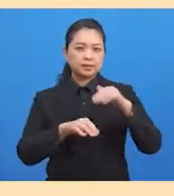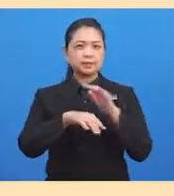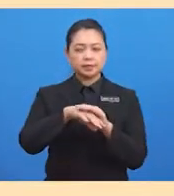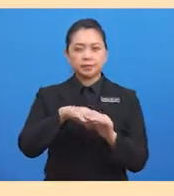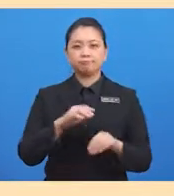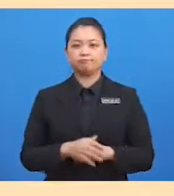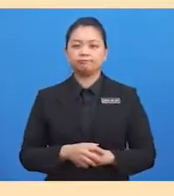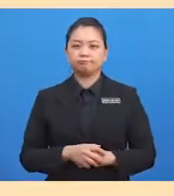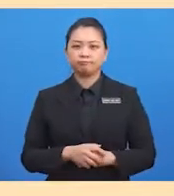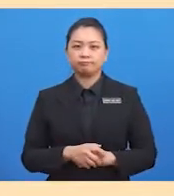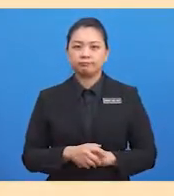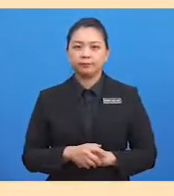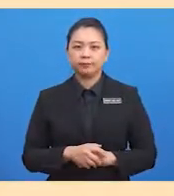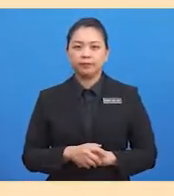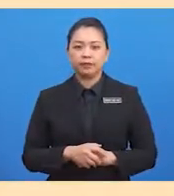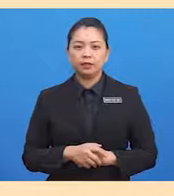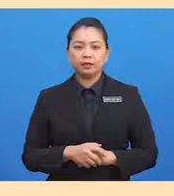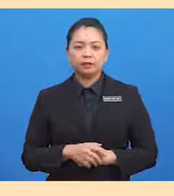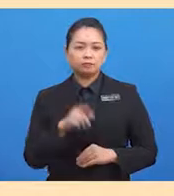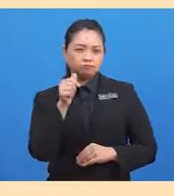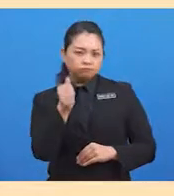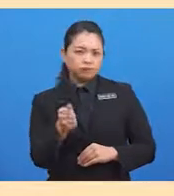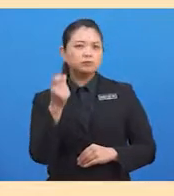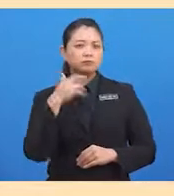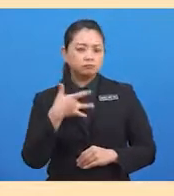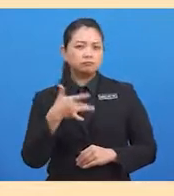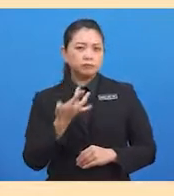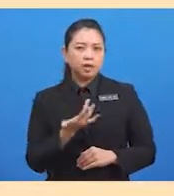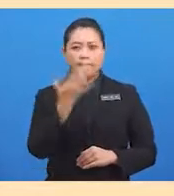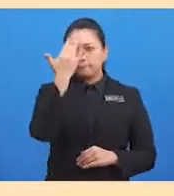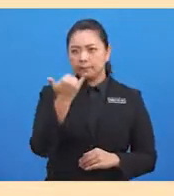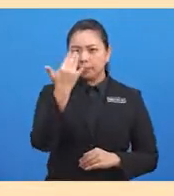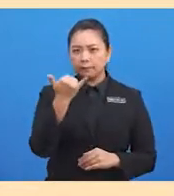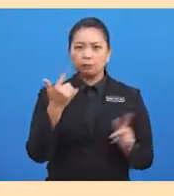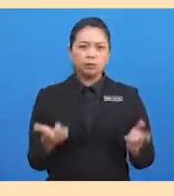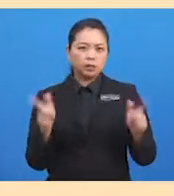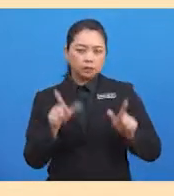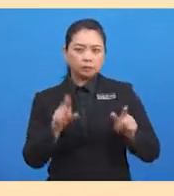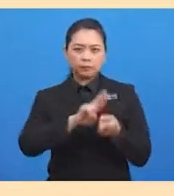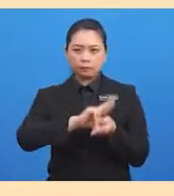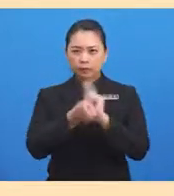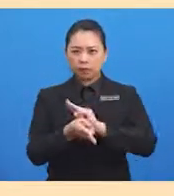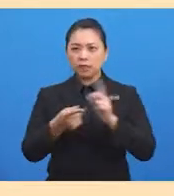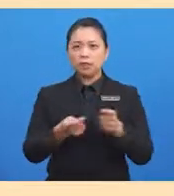Pada pentapan murid-murid, mengapakah perubahan tempat kediaman tersebut berlaku?